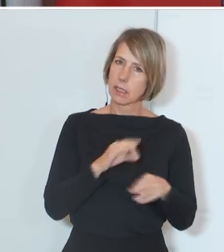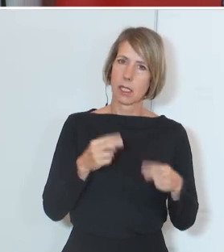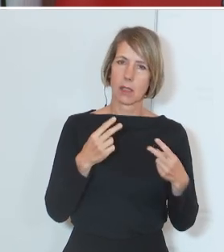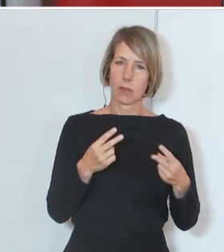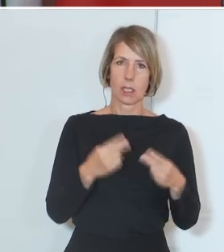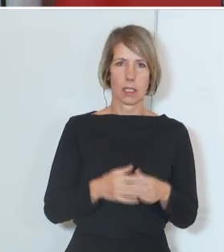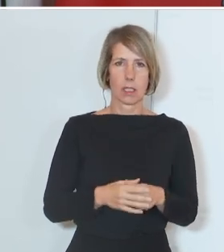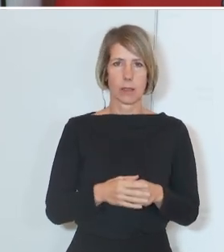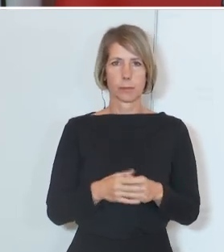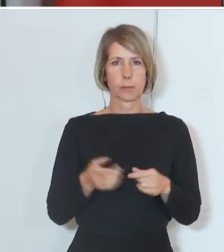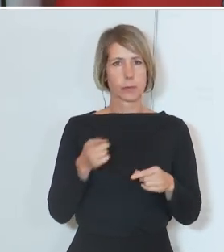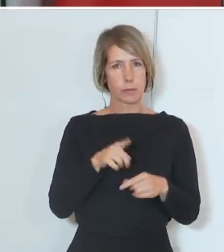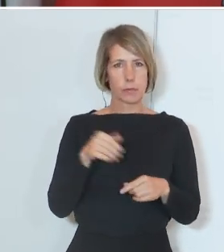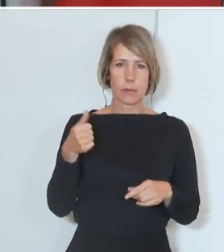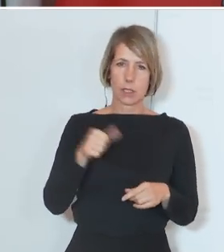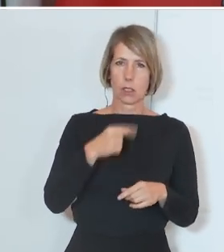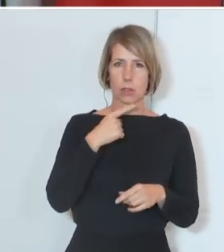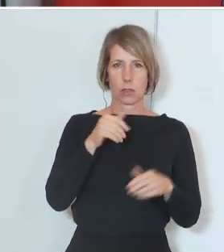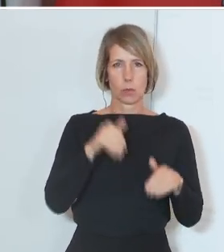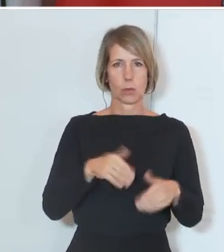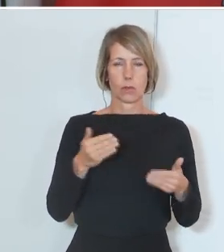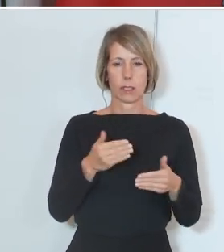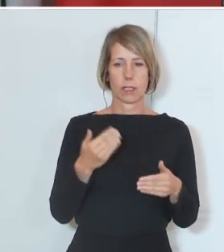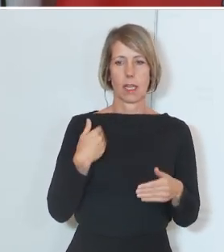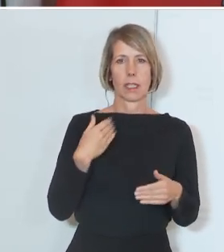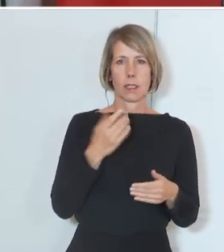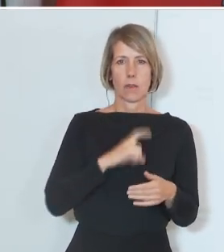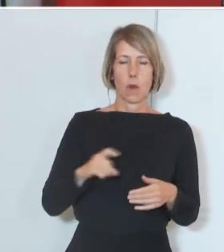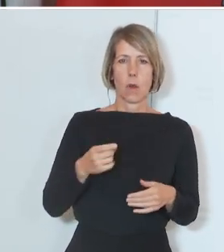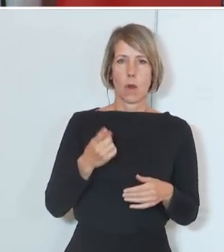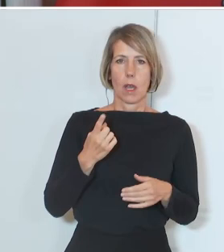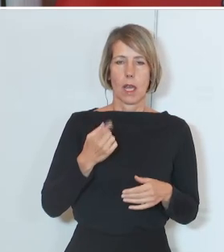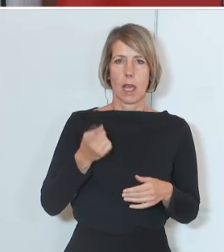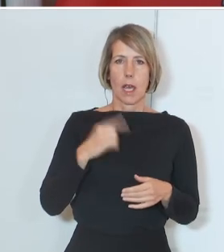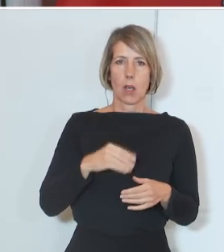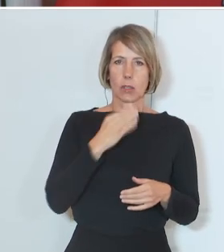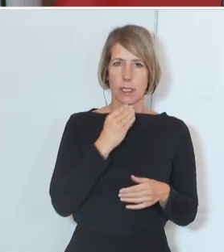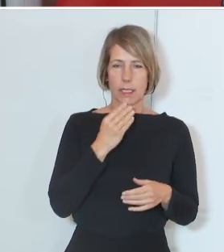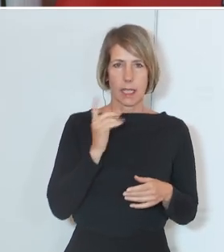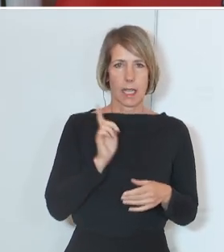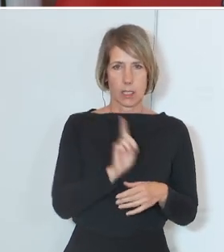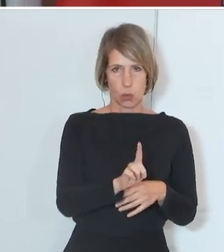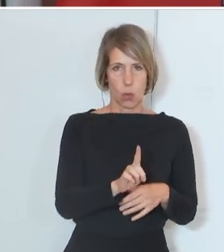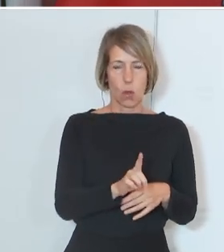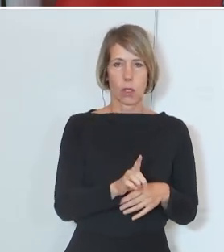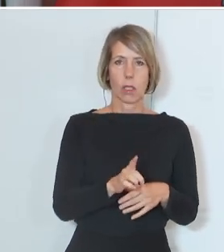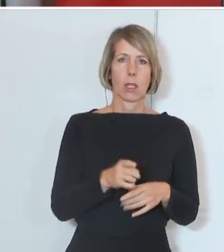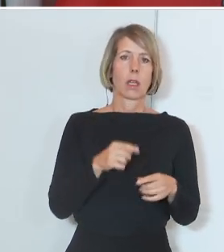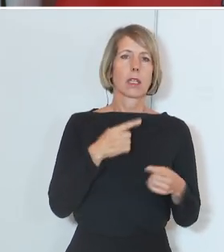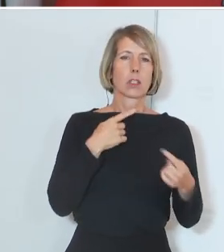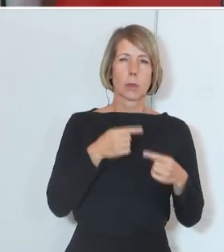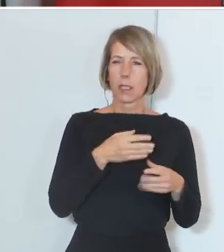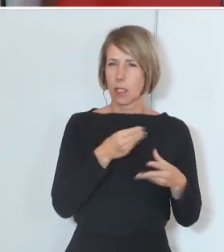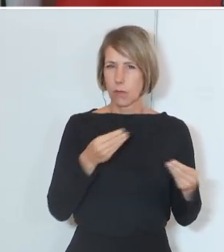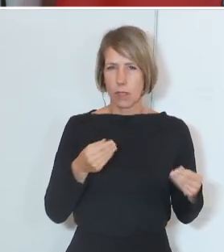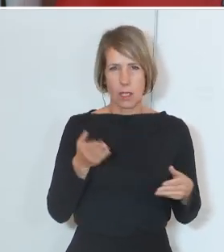ich darf auch dazu sagen, dass ich erst letzte Woche aus Israel zurückgekehrt bin. Ich habe viele Gespräche geführt in diesem Zusammenhang, unter